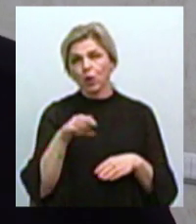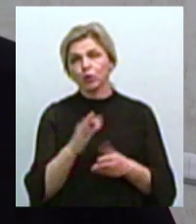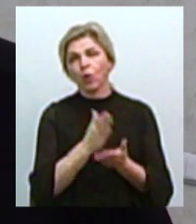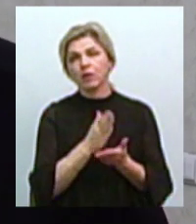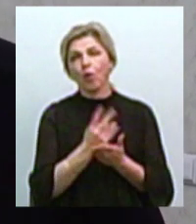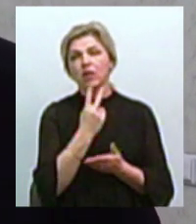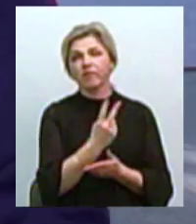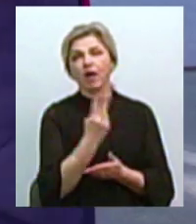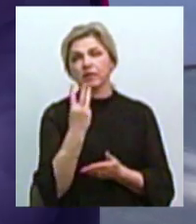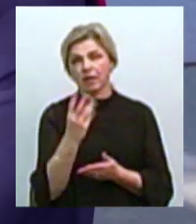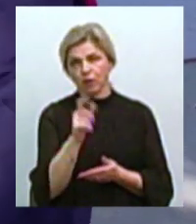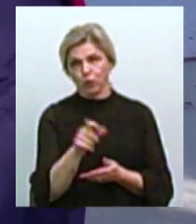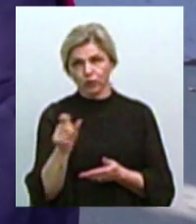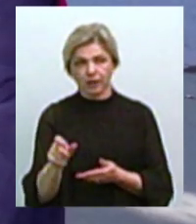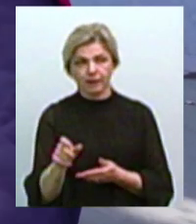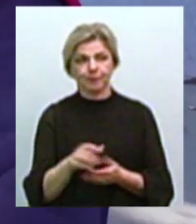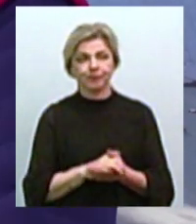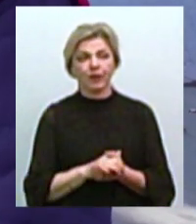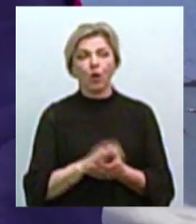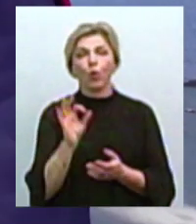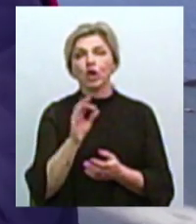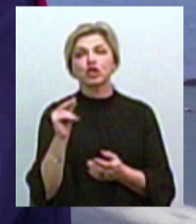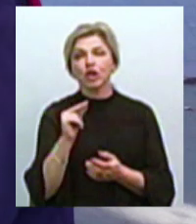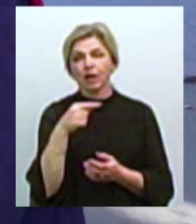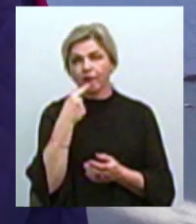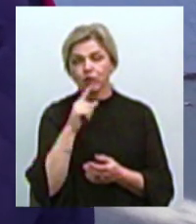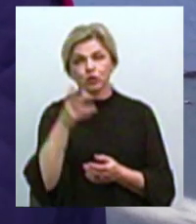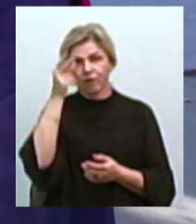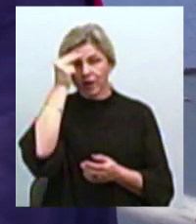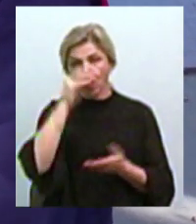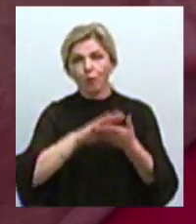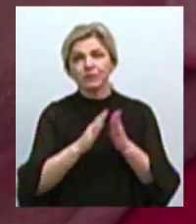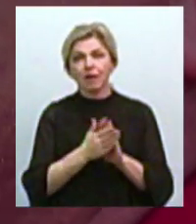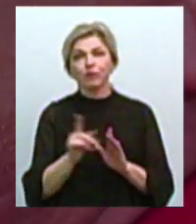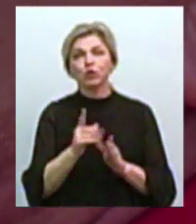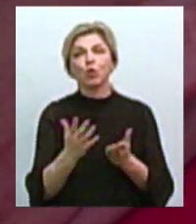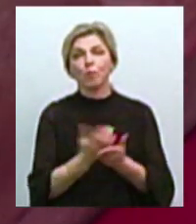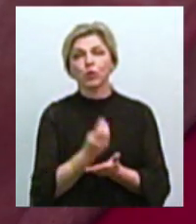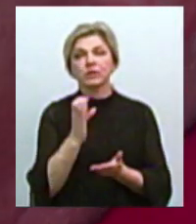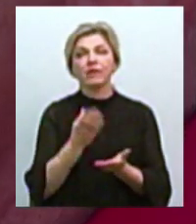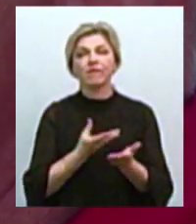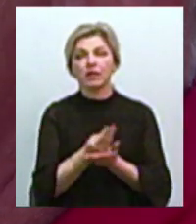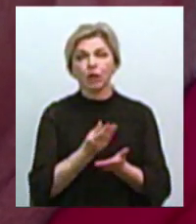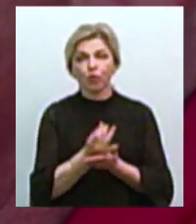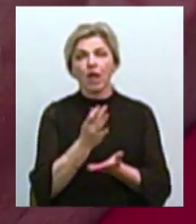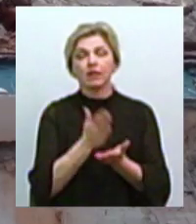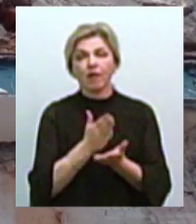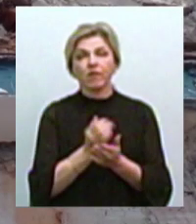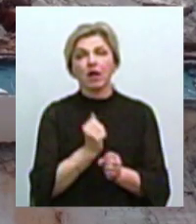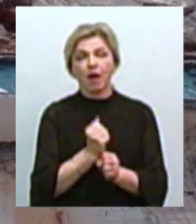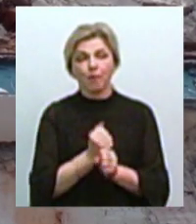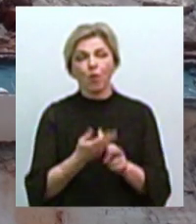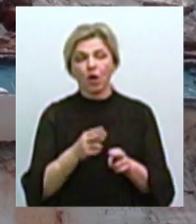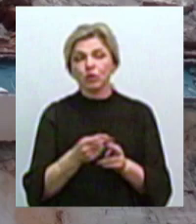людини на об'єкті». Виконроб Олексій Чечелєв говорить, враховуючи обставини, що склалися з фінансуванням, а також наявність робіт, які не